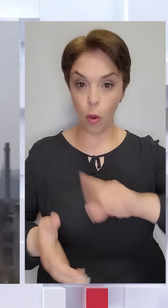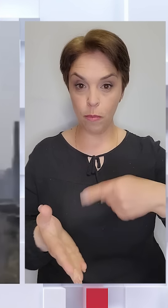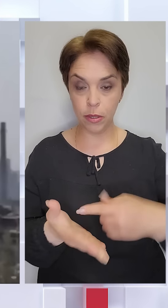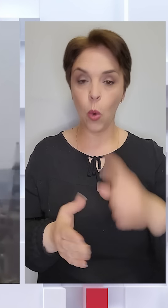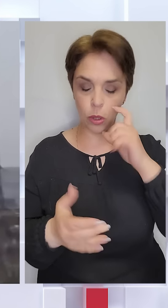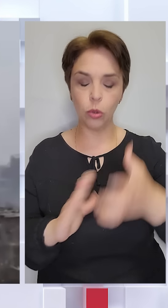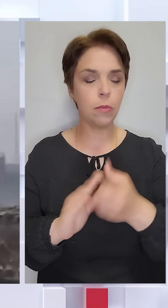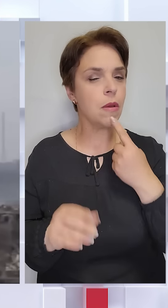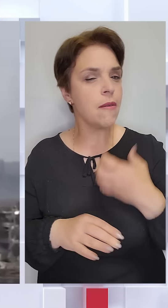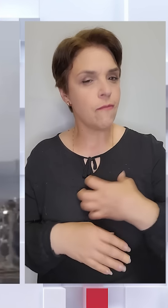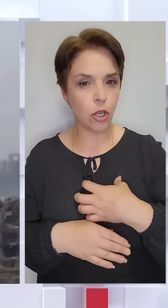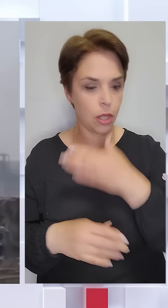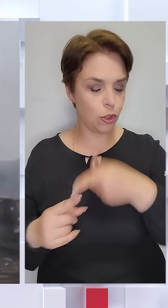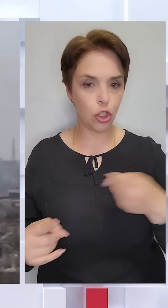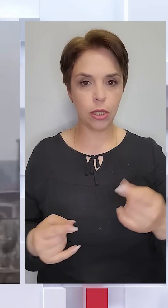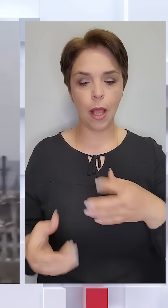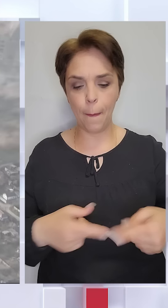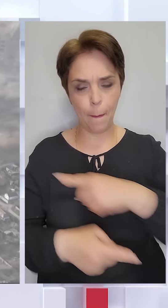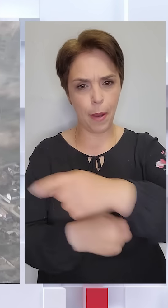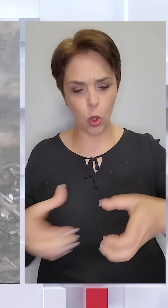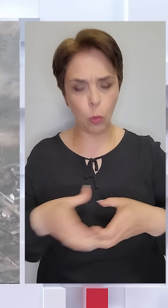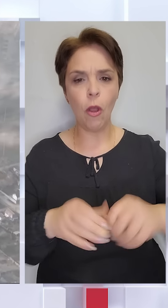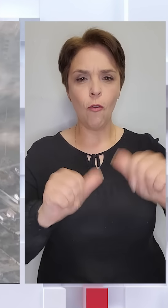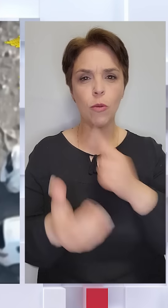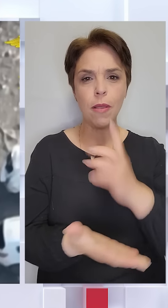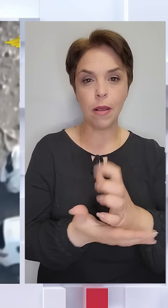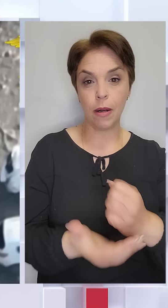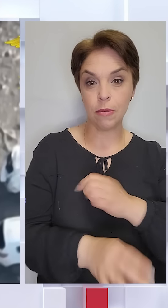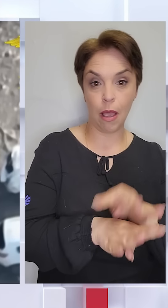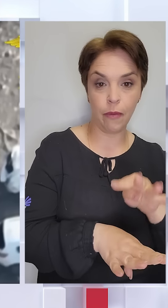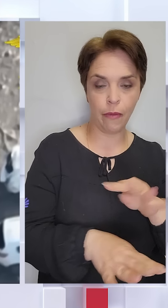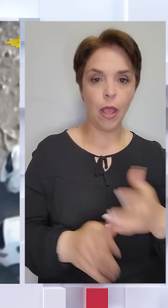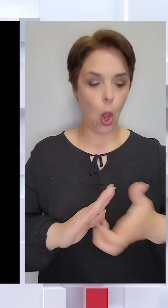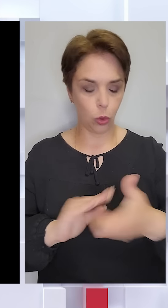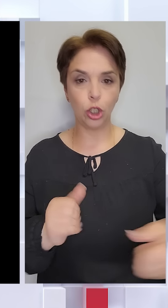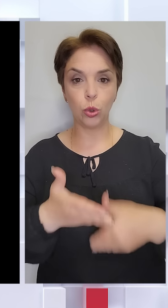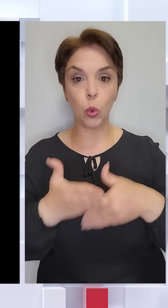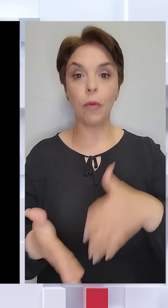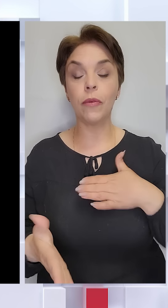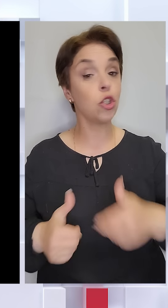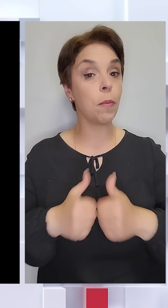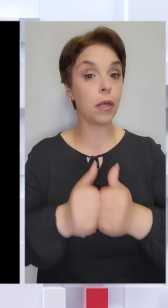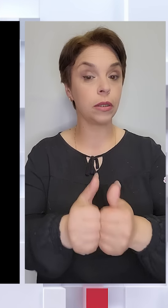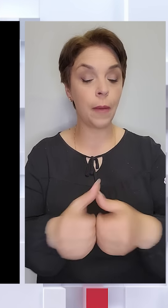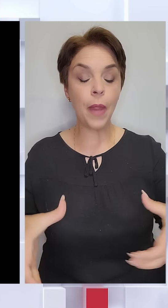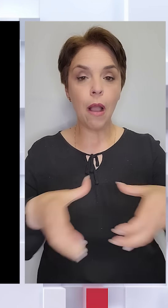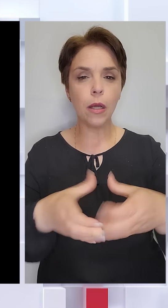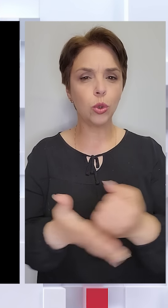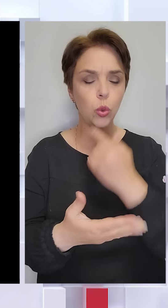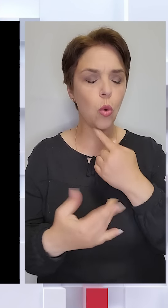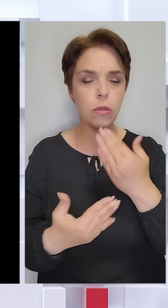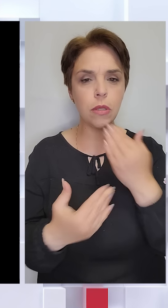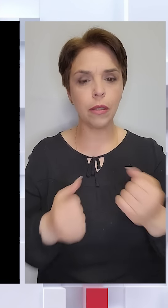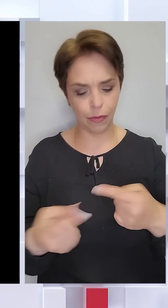отримала критично важливий час для перегрупування, формування резервів та одержання допомоги від партнерів. Гарнізон до останнього отримав